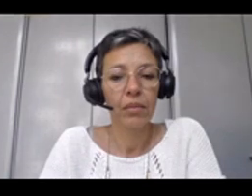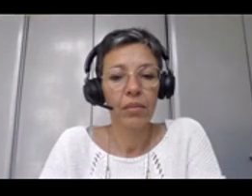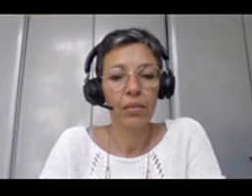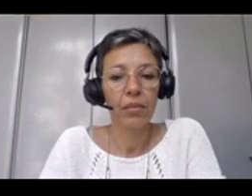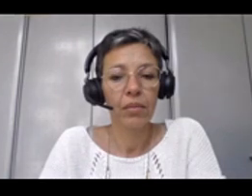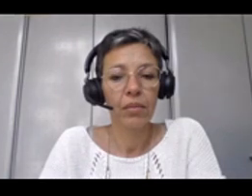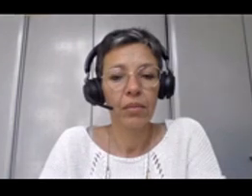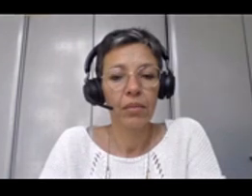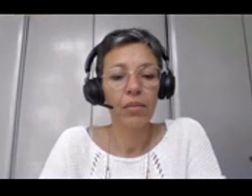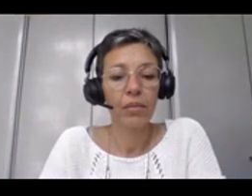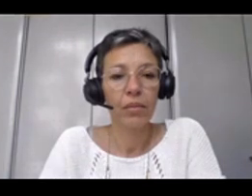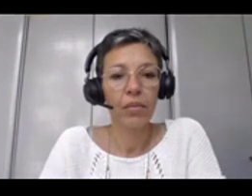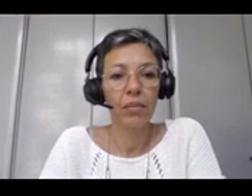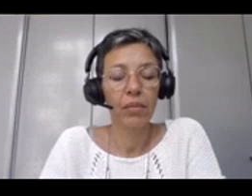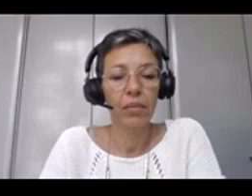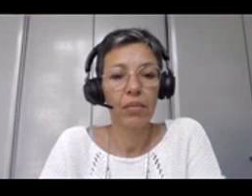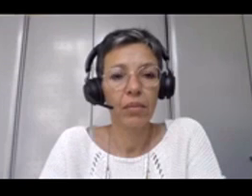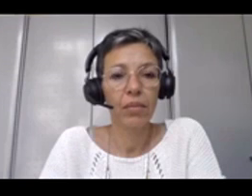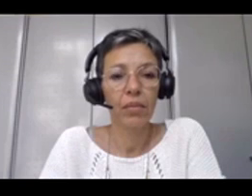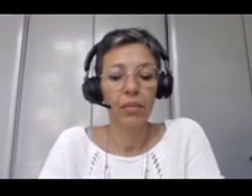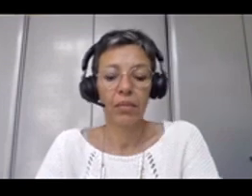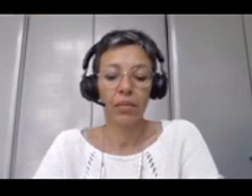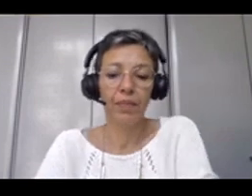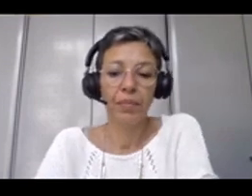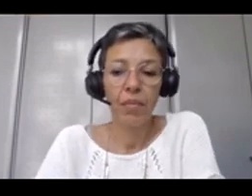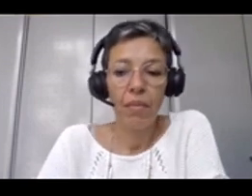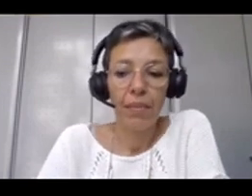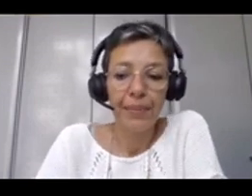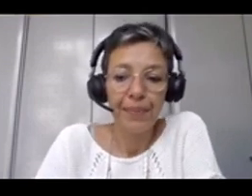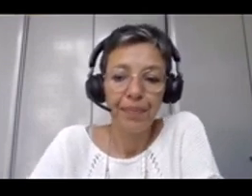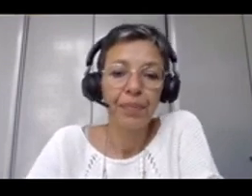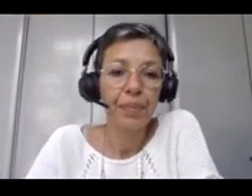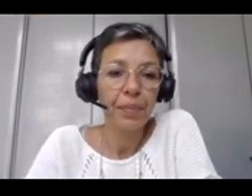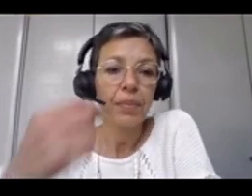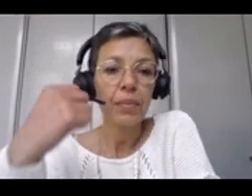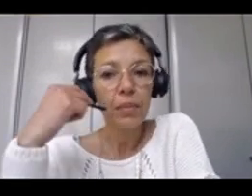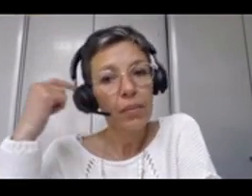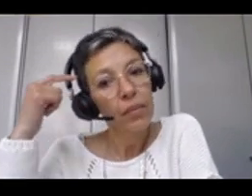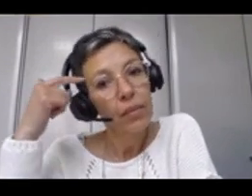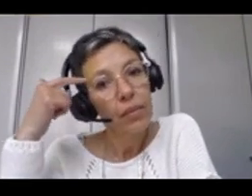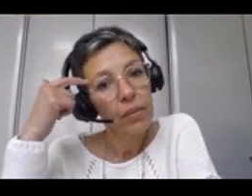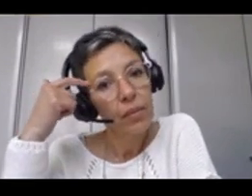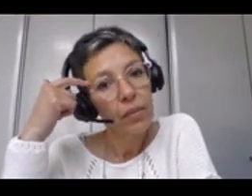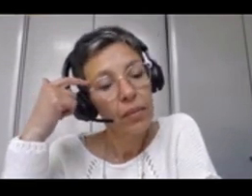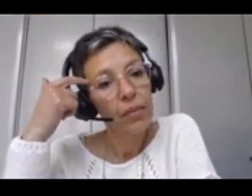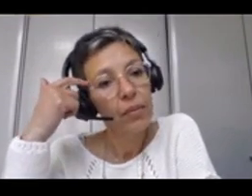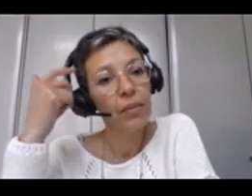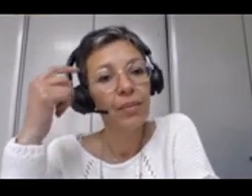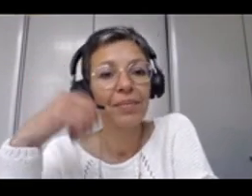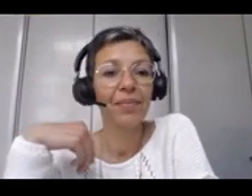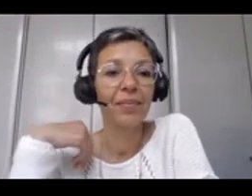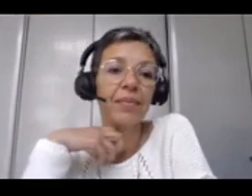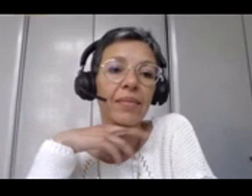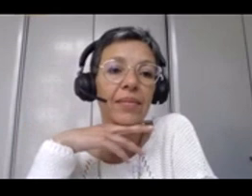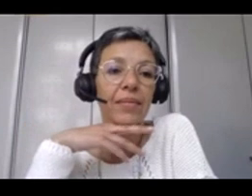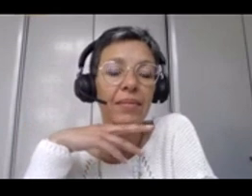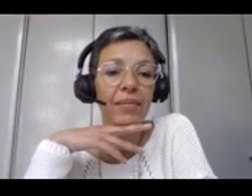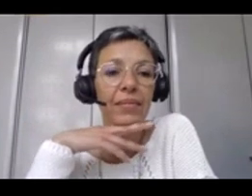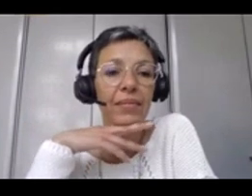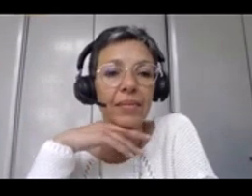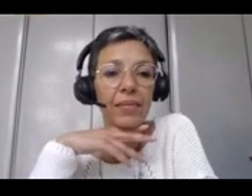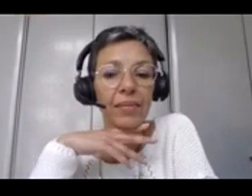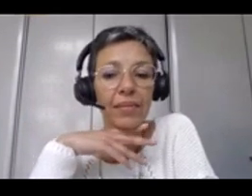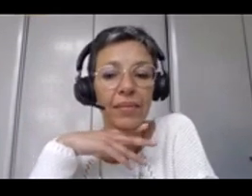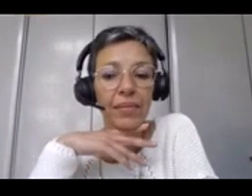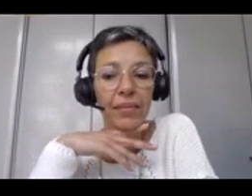clair. Et donc, la façon dont on fabrique les normes, c'est extrêmement important parce que c'est transparent, c'est international. Et du coup, tout le monde